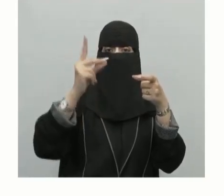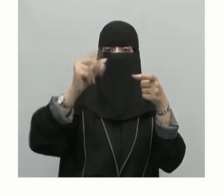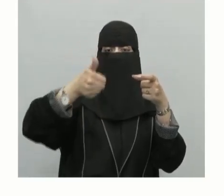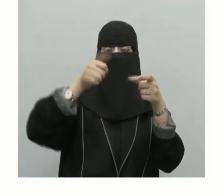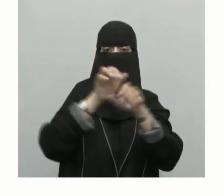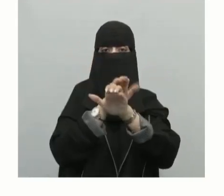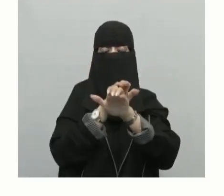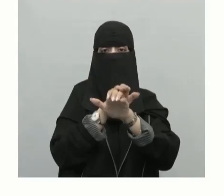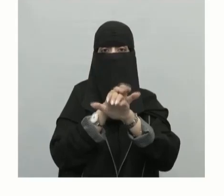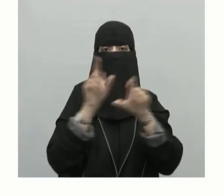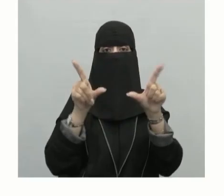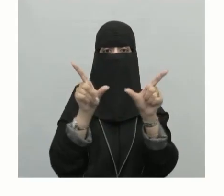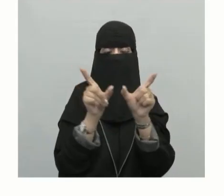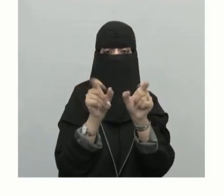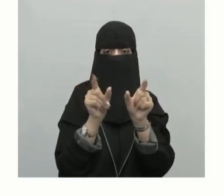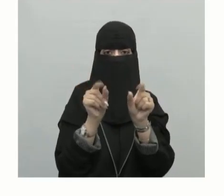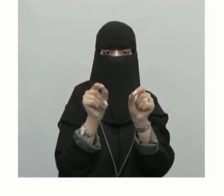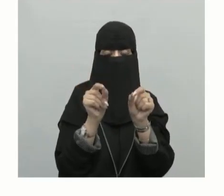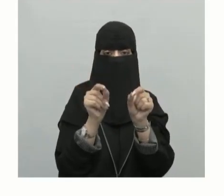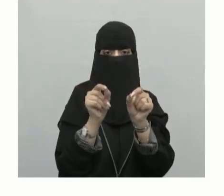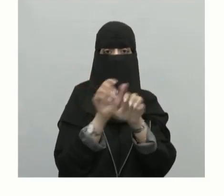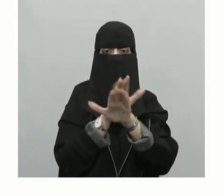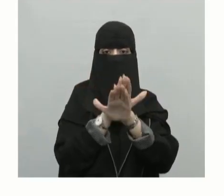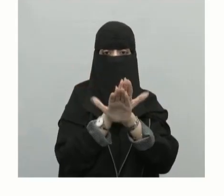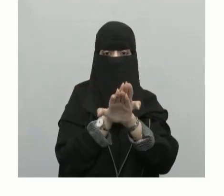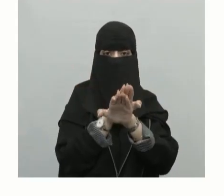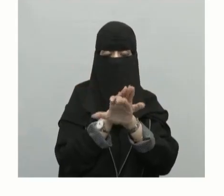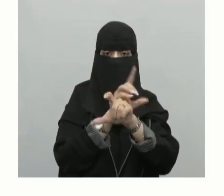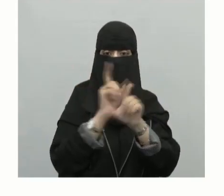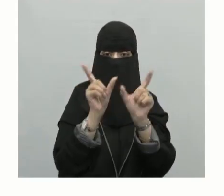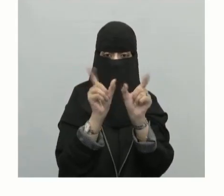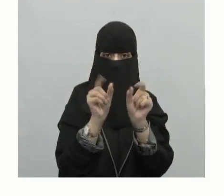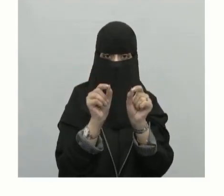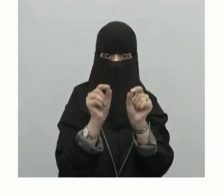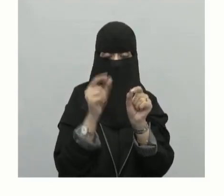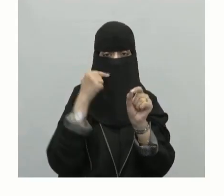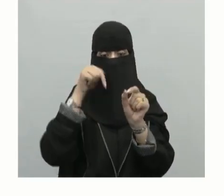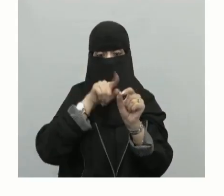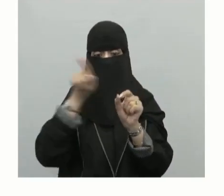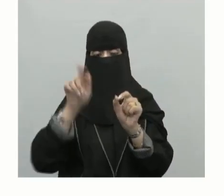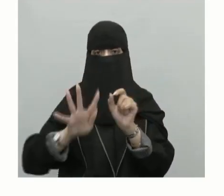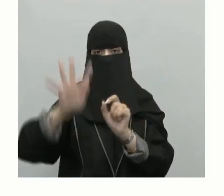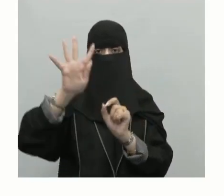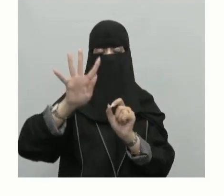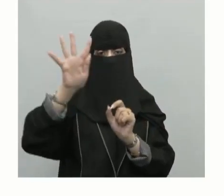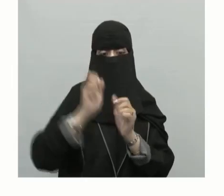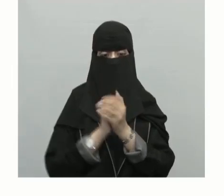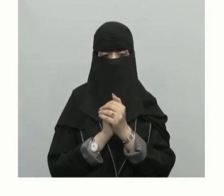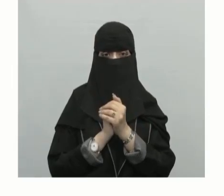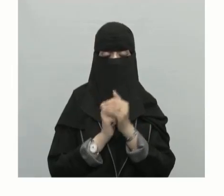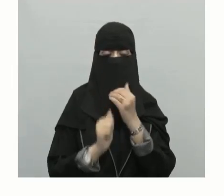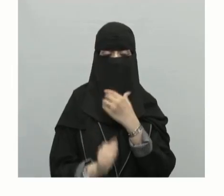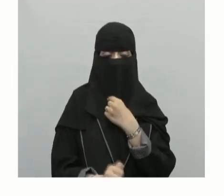23.5 شمال خط الاستواء هذا الشمال وهذا الجنوب أبناء وابنات